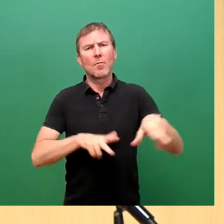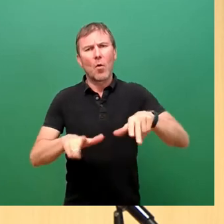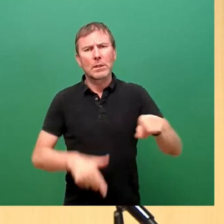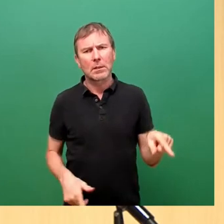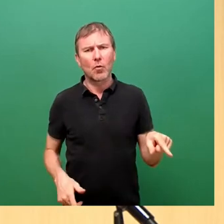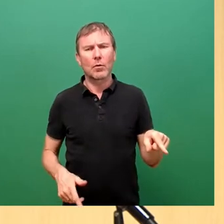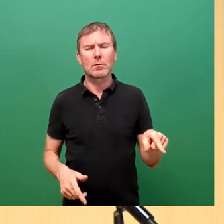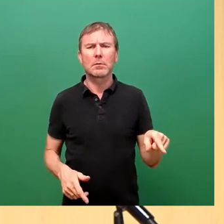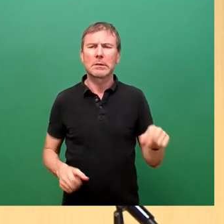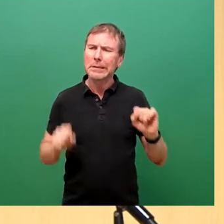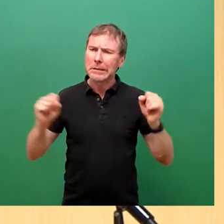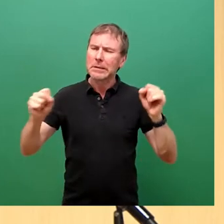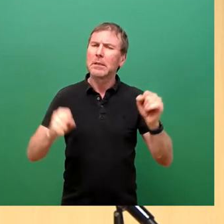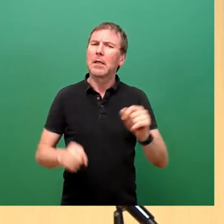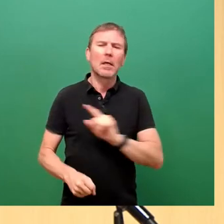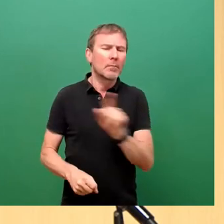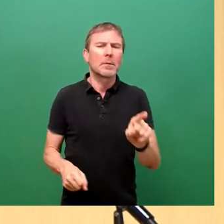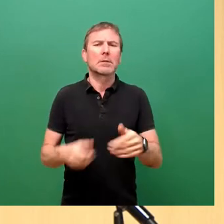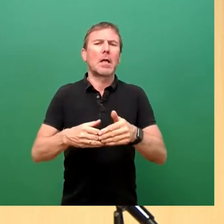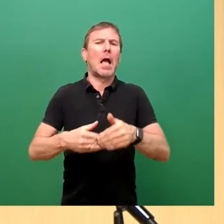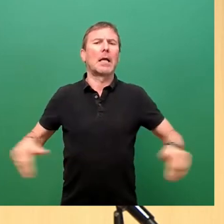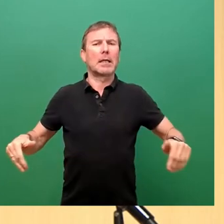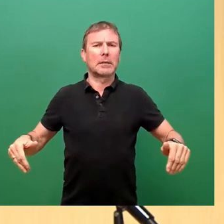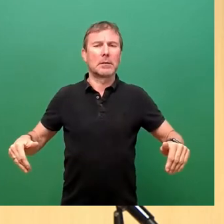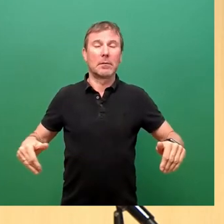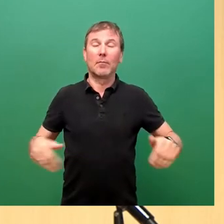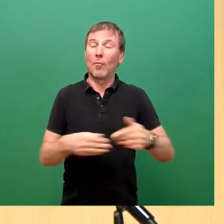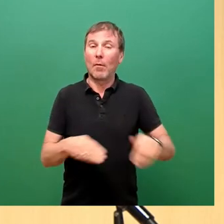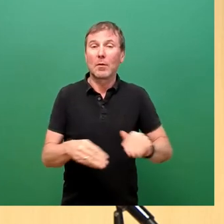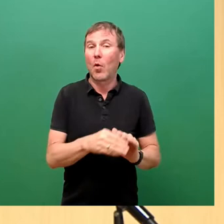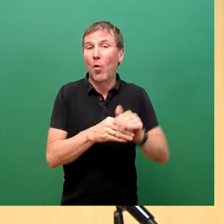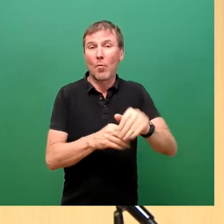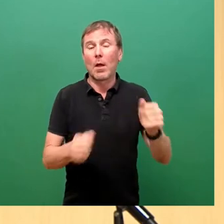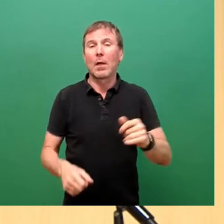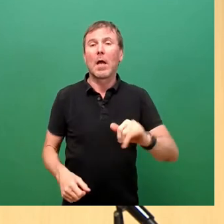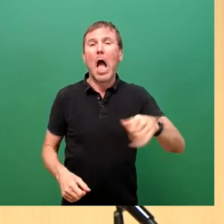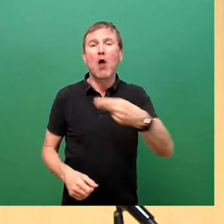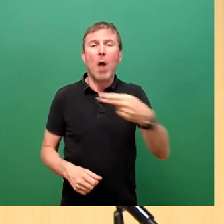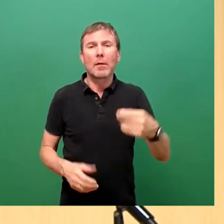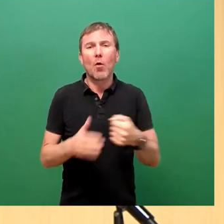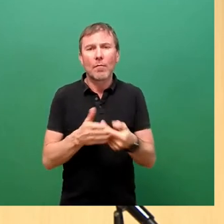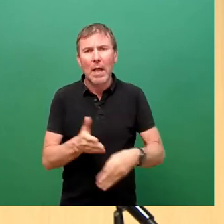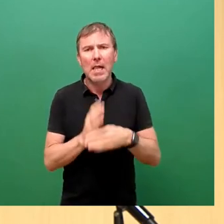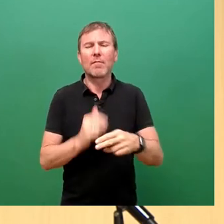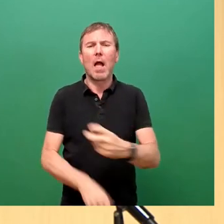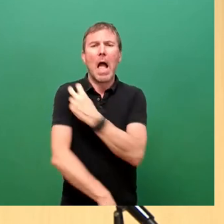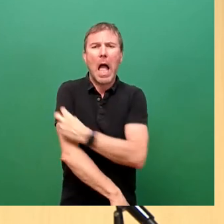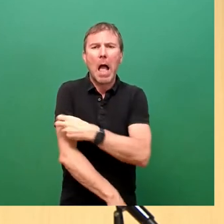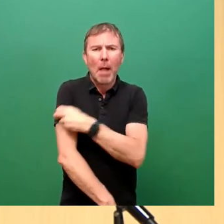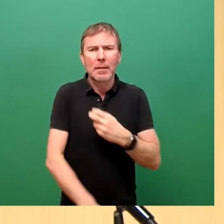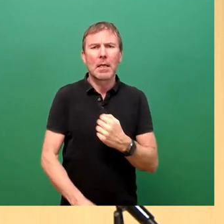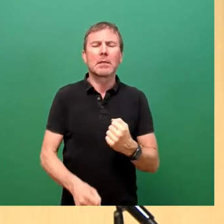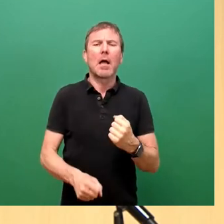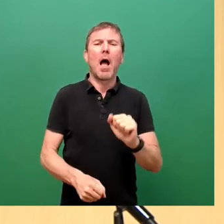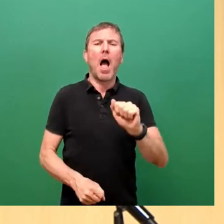Kapazitätsgrenzen und darüber hinaus. Die Johanniter Unfallhilfe, die Malteser, der Arbeiter-Samariter-Bund,